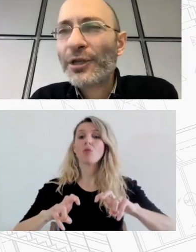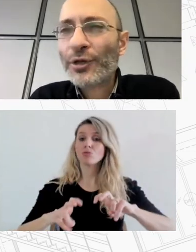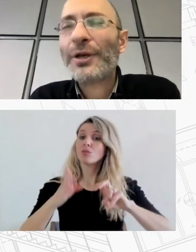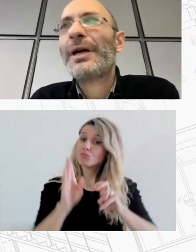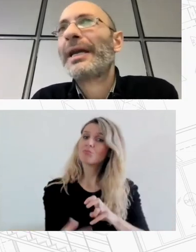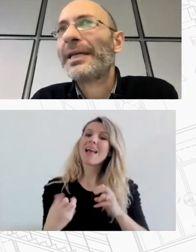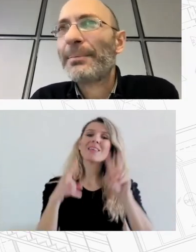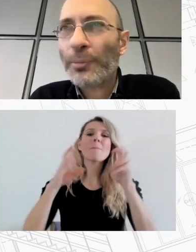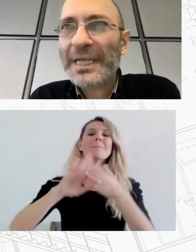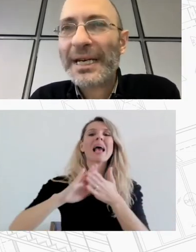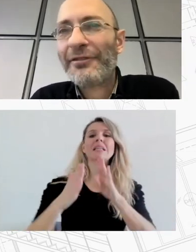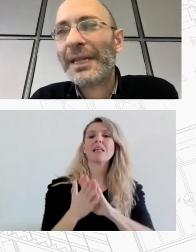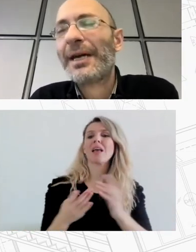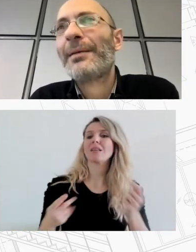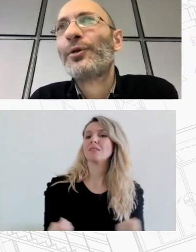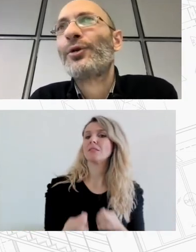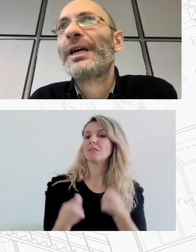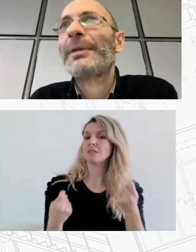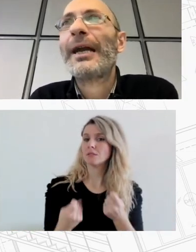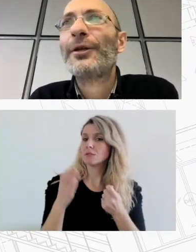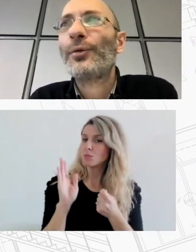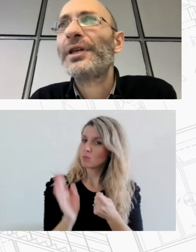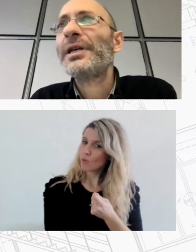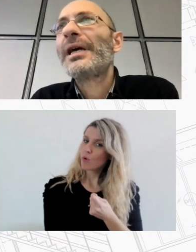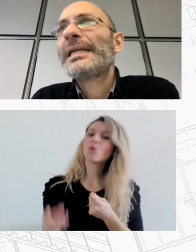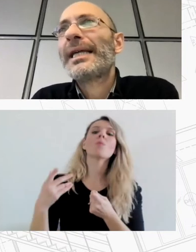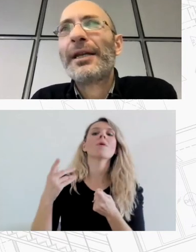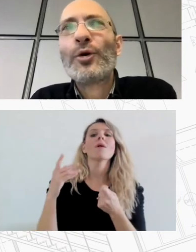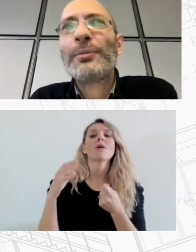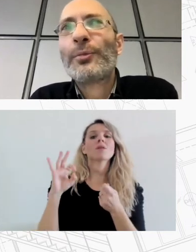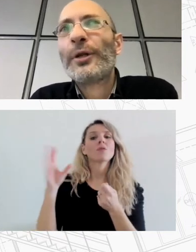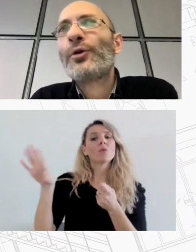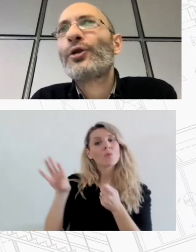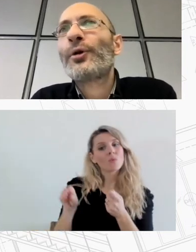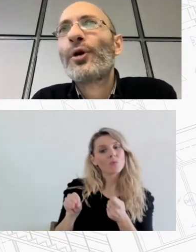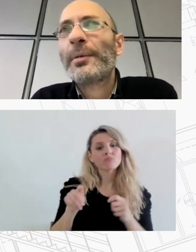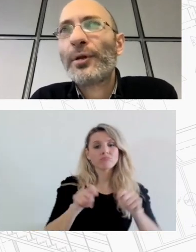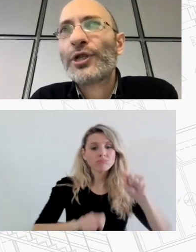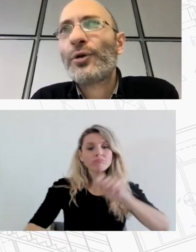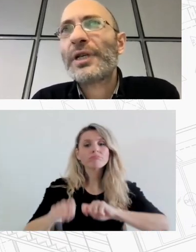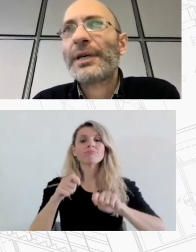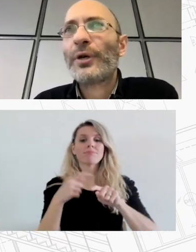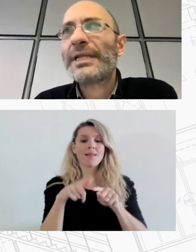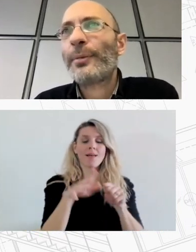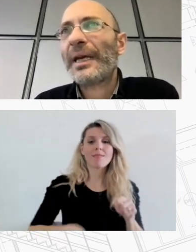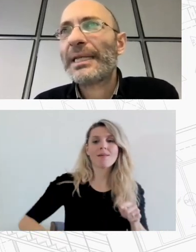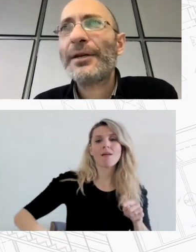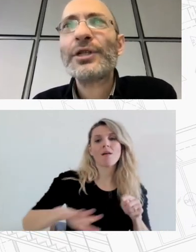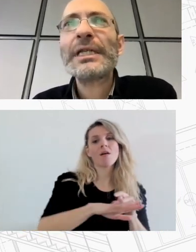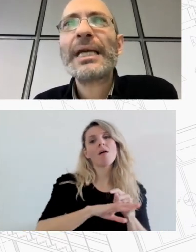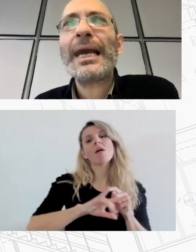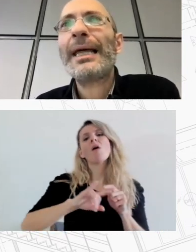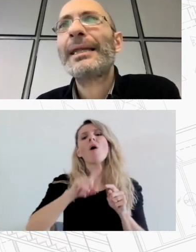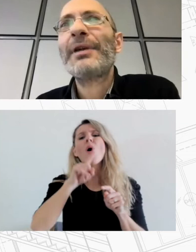Παρεμβάσεων Αρκετές από τις οποίες αναφέρθηκαν από τον Μιχάλη Τουγουδή σε εθνικό ή μητροπολιτικό και τοπικό επίπεδο σε χώρες και πόλεις της Ευρωπαϊκής